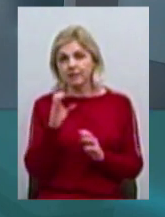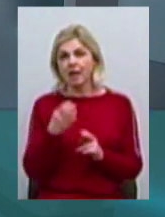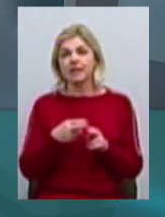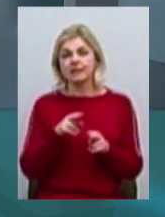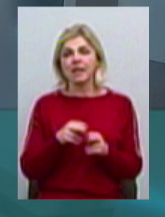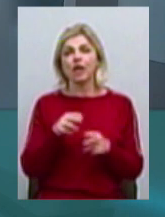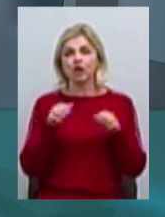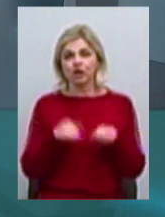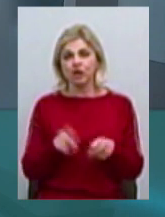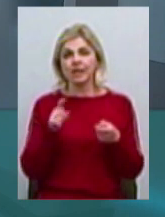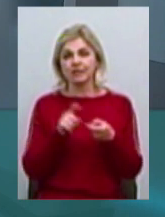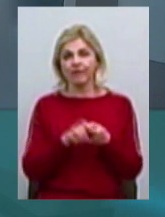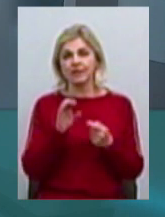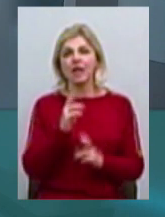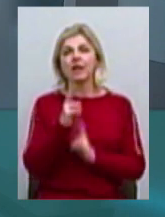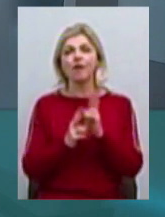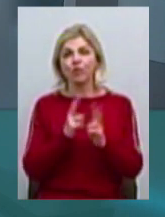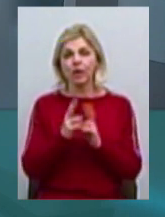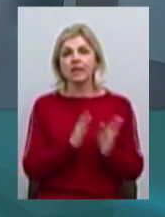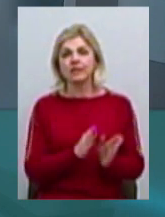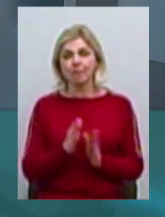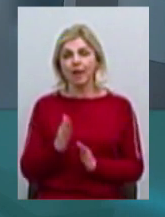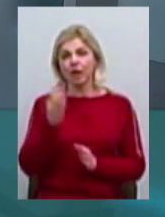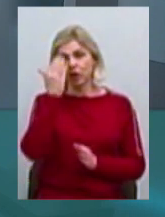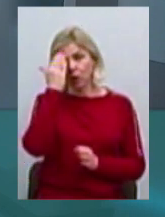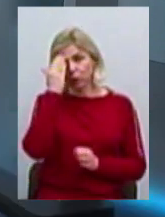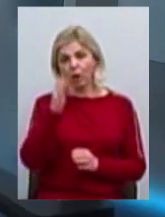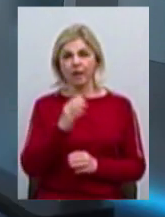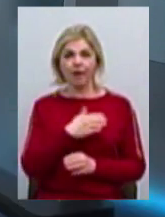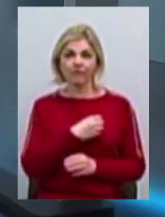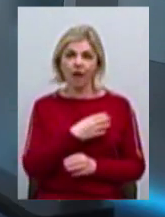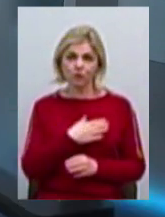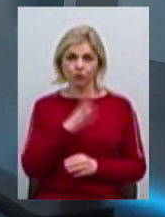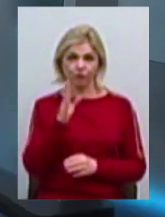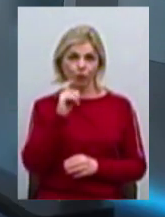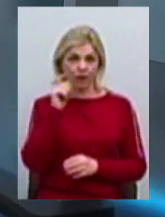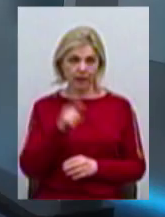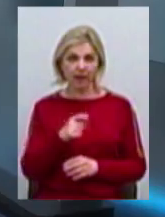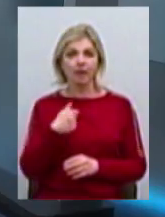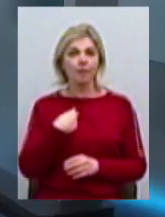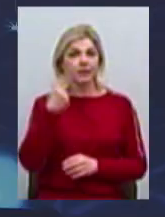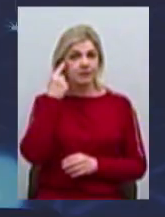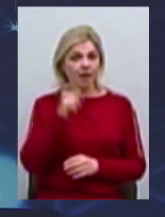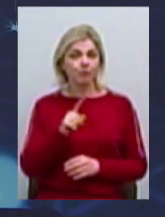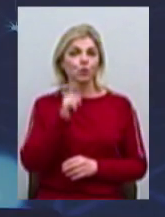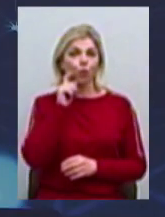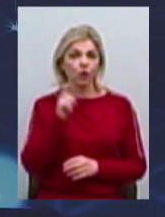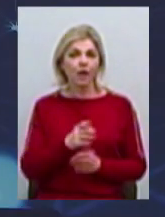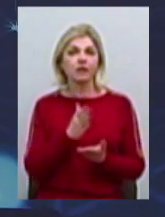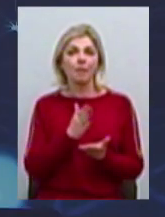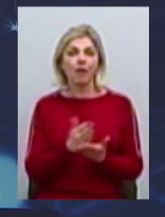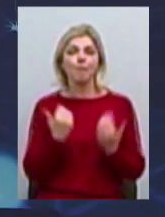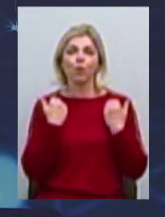реформуванням системи інтелектуальної власності в Україні. І ми знаємо, що Україна та успішна країна, яка має потужний,